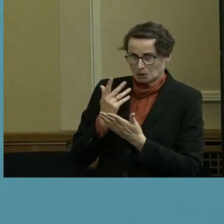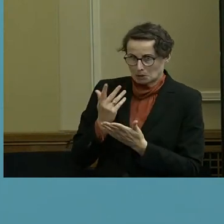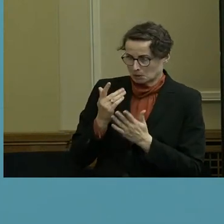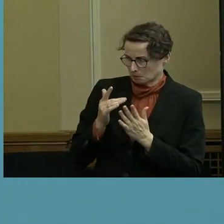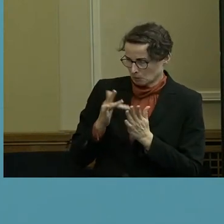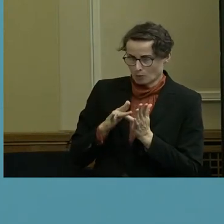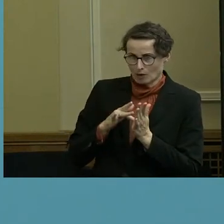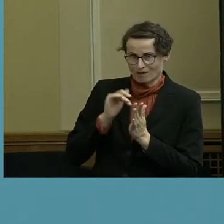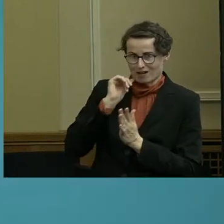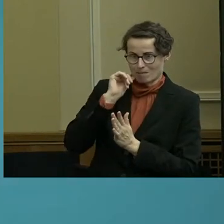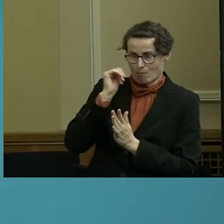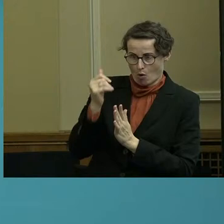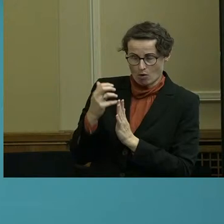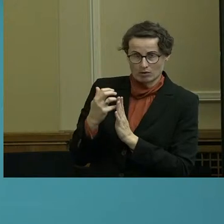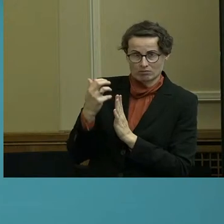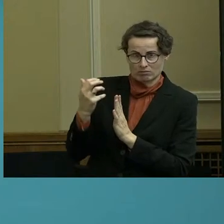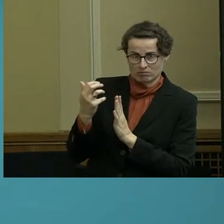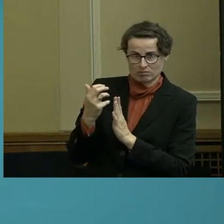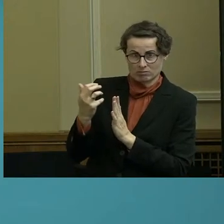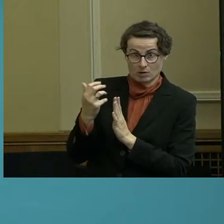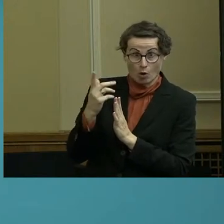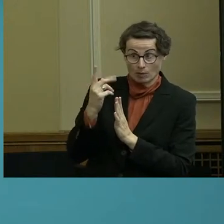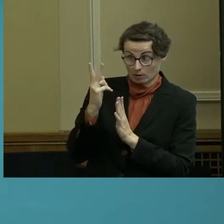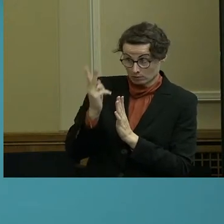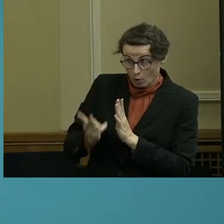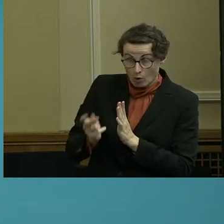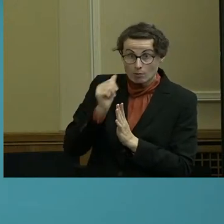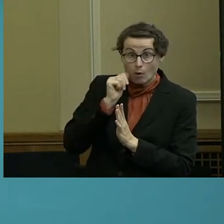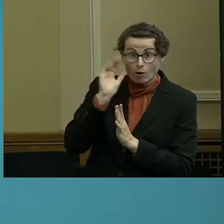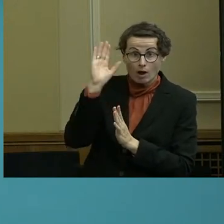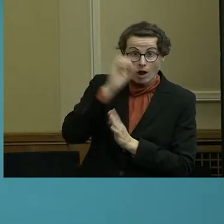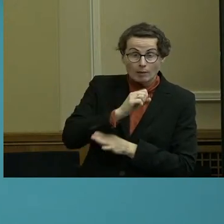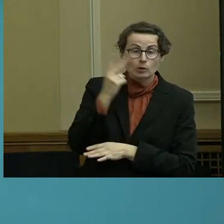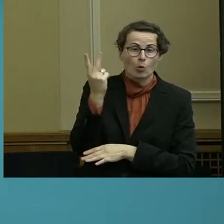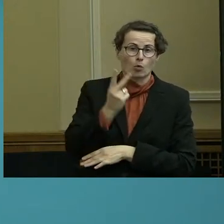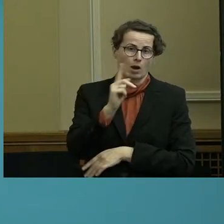je nachdem, wie lange die morgen brauchen, entweder morgen Abend oder übermorgen Vormittag.